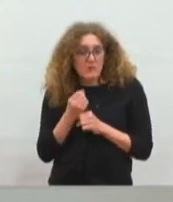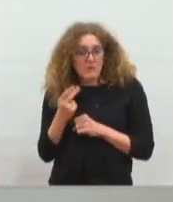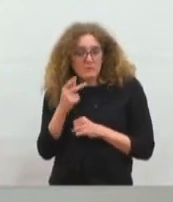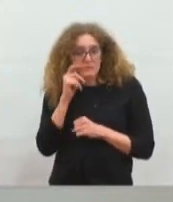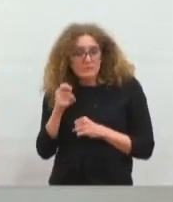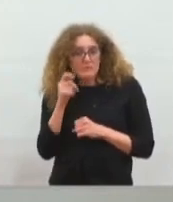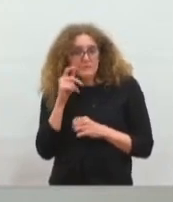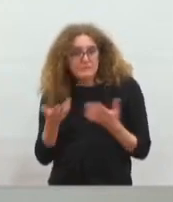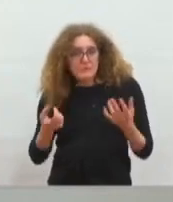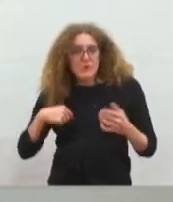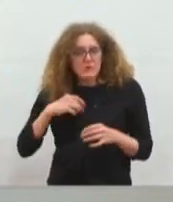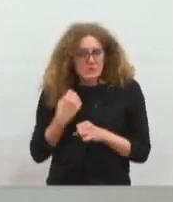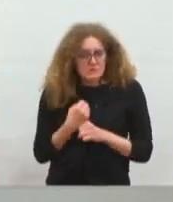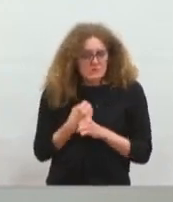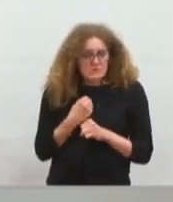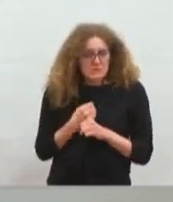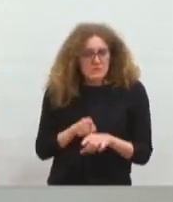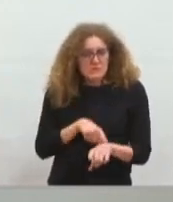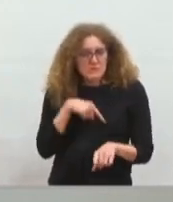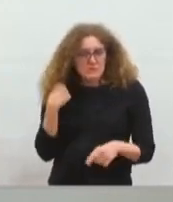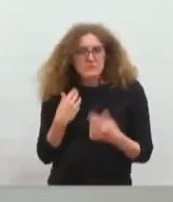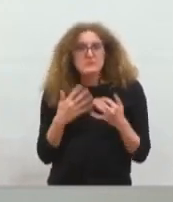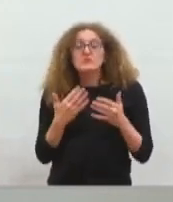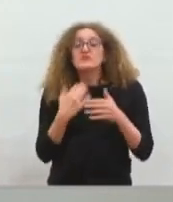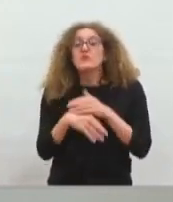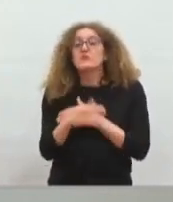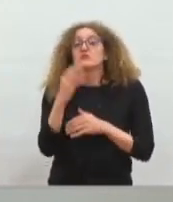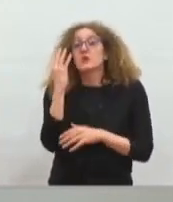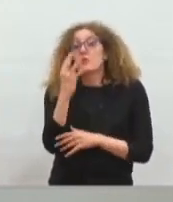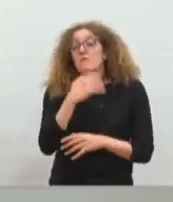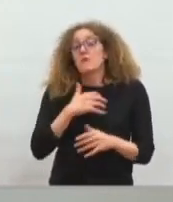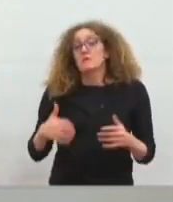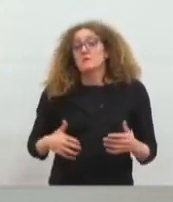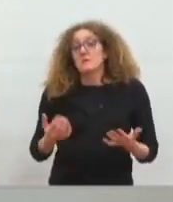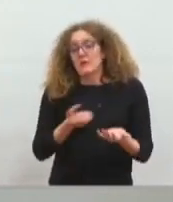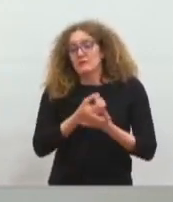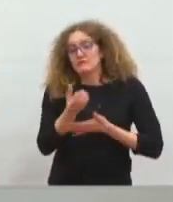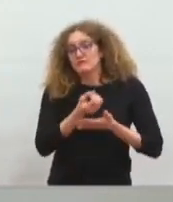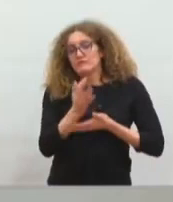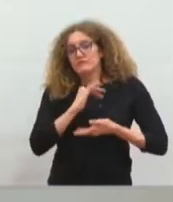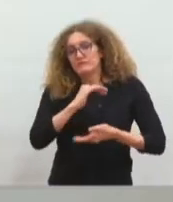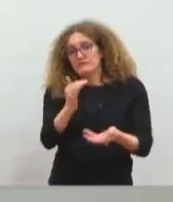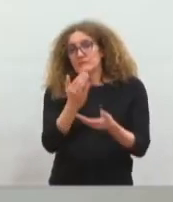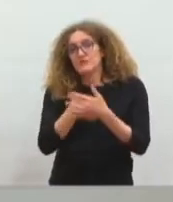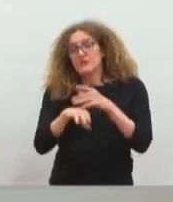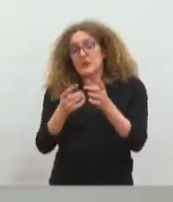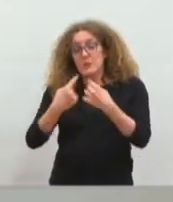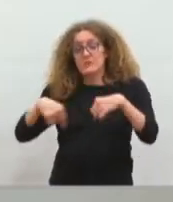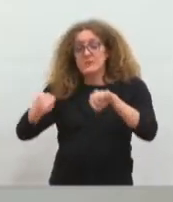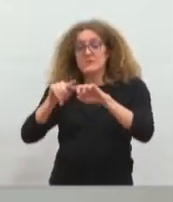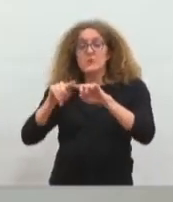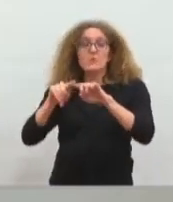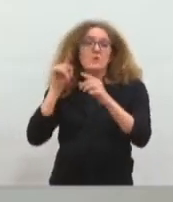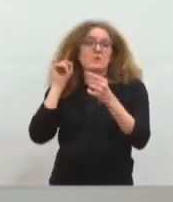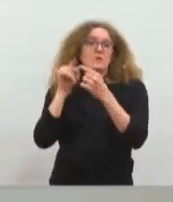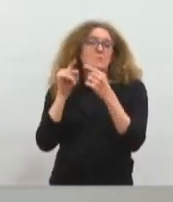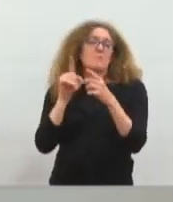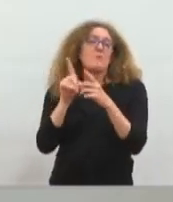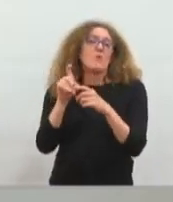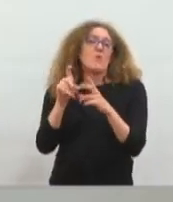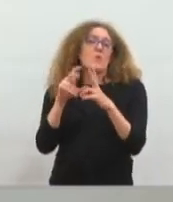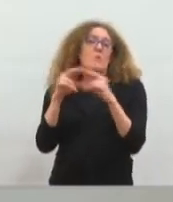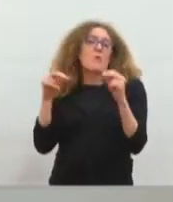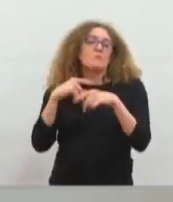travaillé. On a rendu compte en conférence des maires très longuement. On l'a rendu compte également en commission eau et assainissement très longuement.